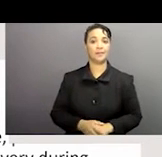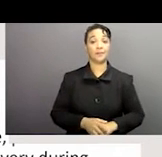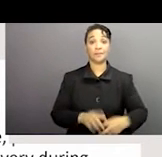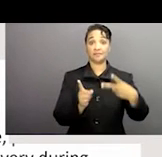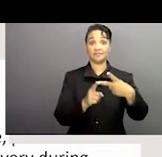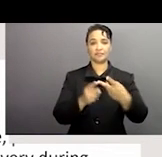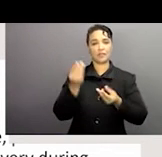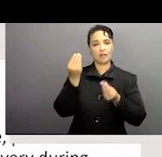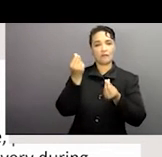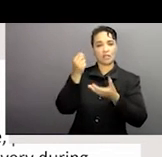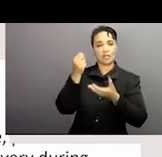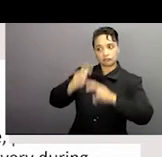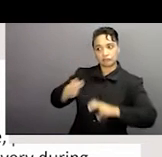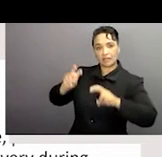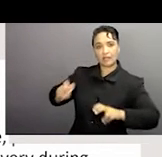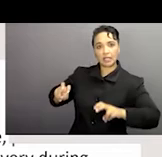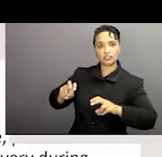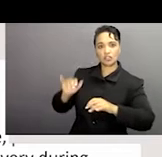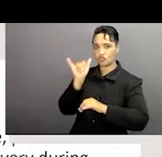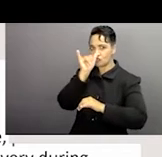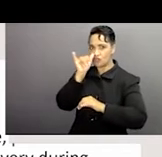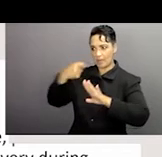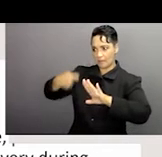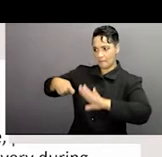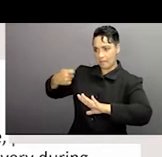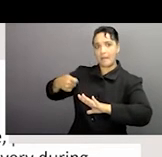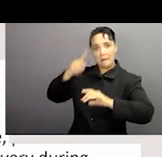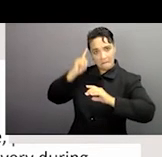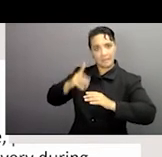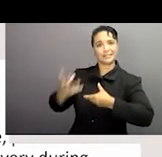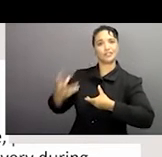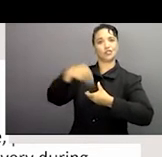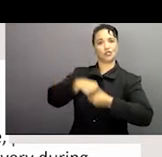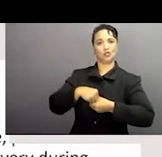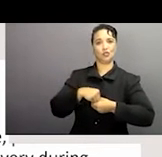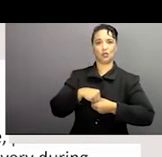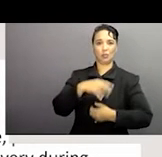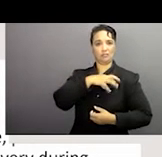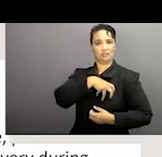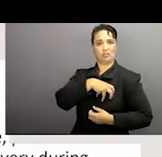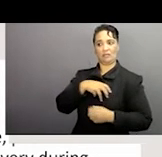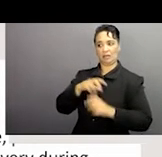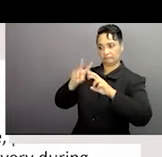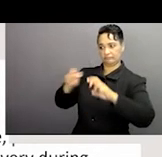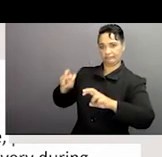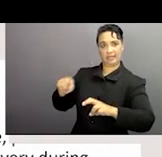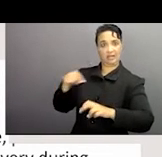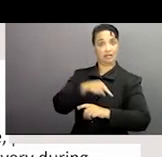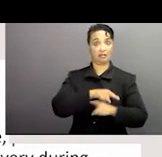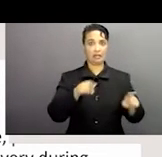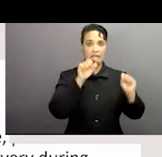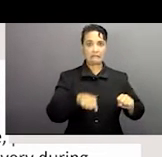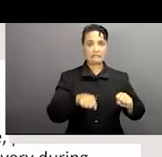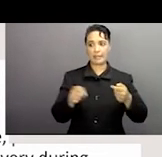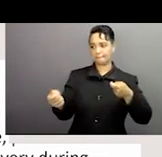des enquêtes financières aussi bien dans ce type aussi doivent être considérées comme des réponses aussi